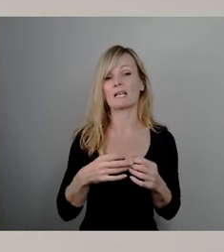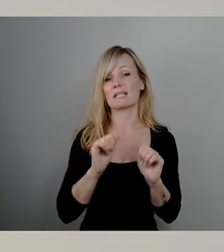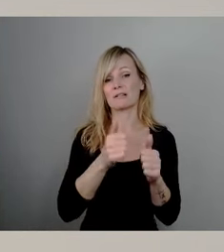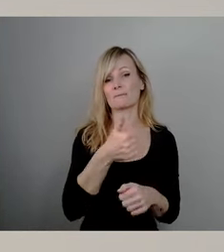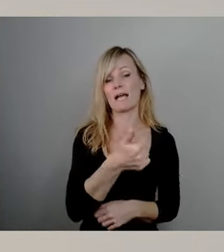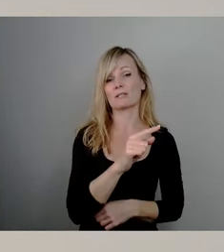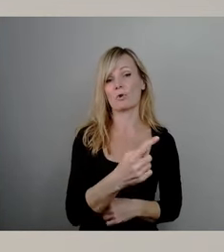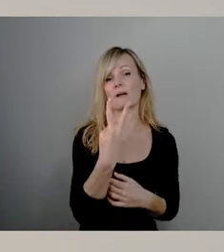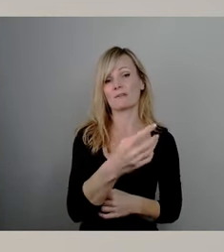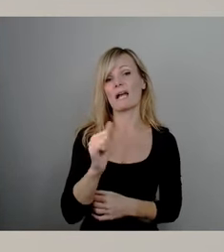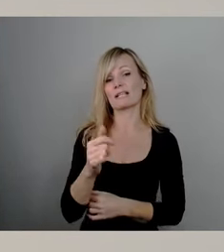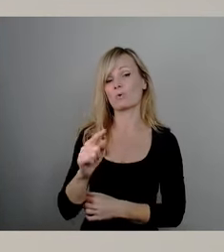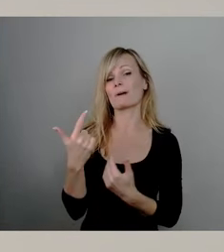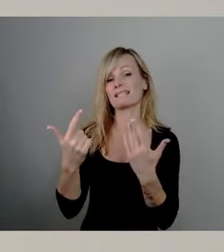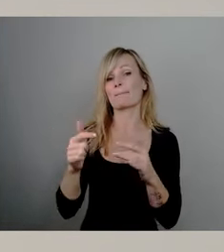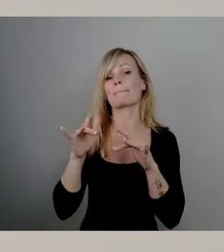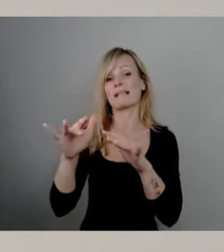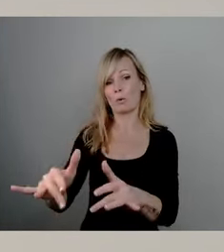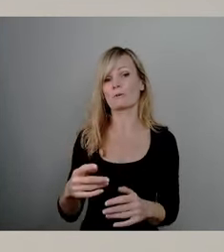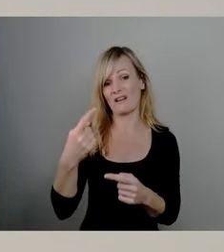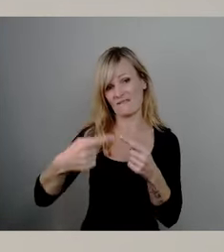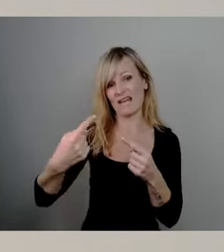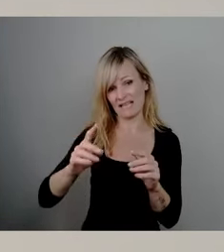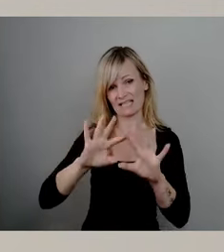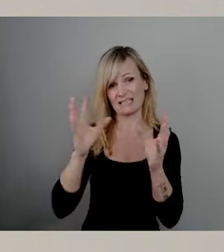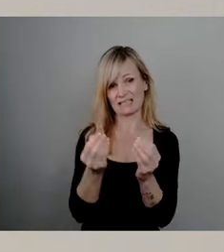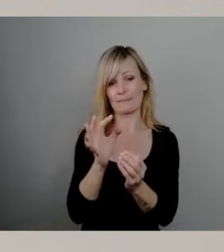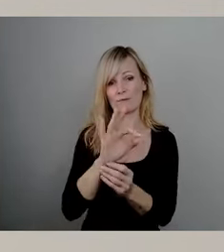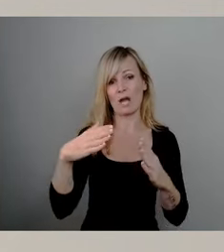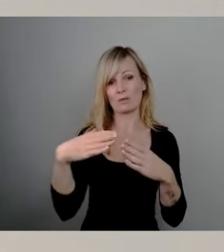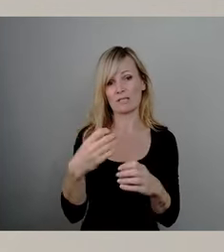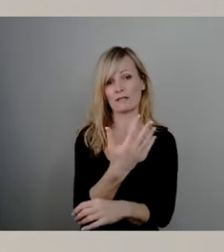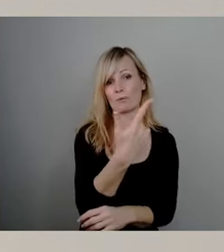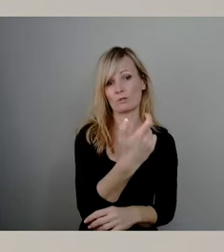,7 Millionen insgesamt für die Haushalte 25, 26.